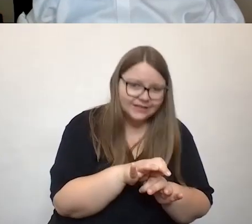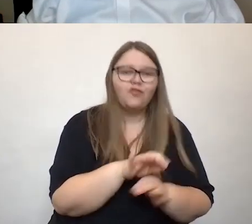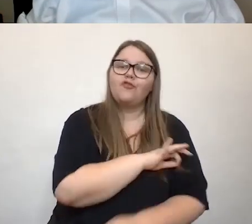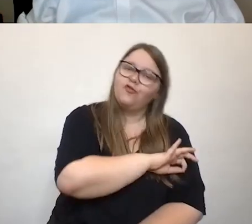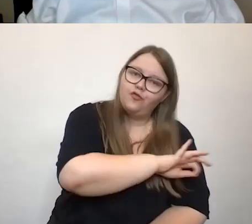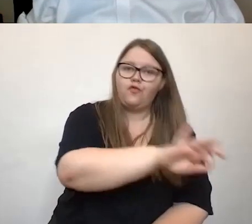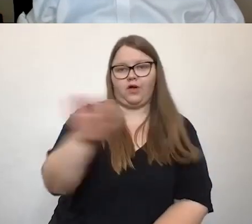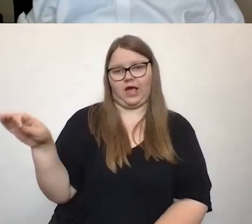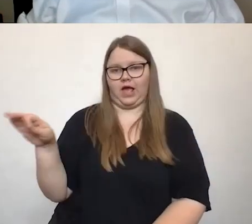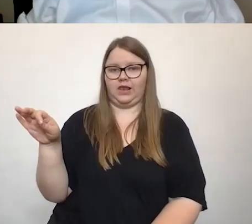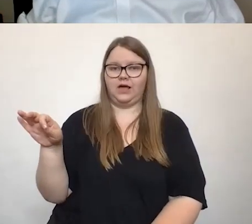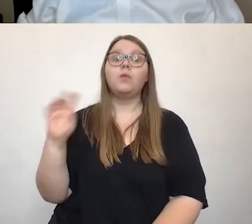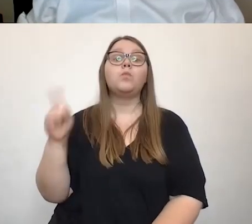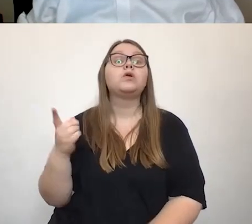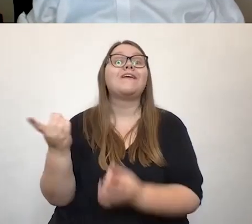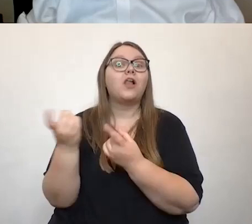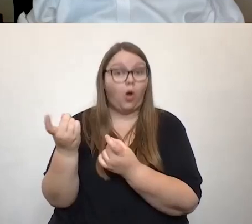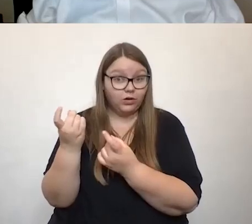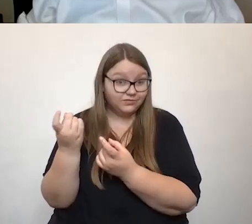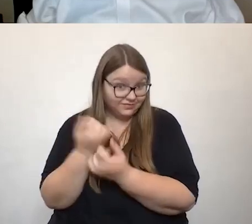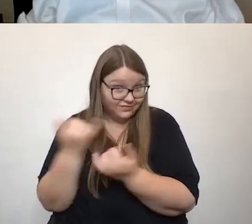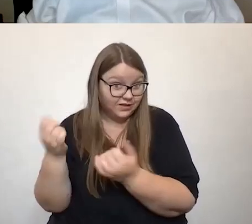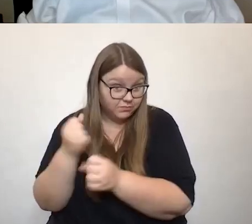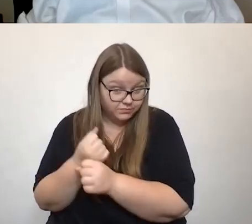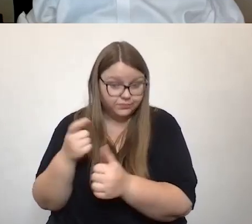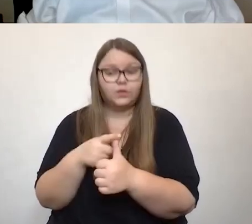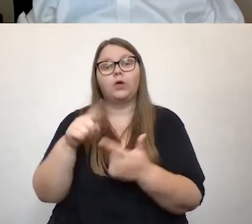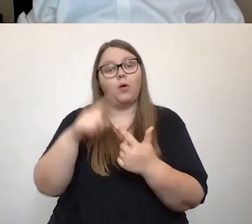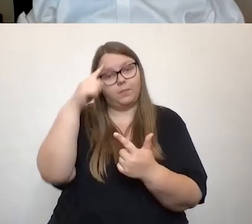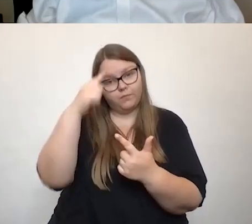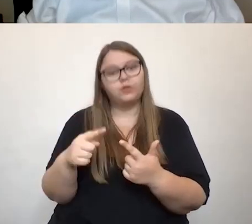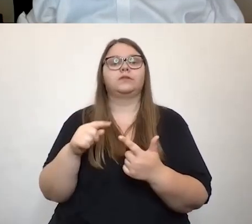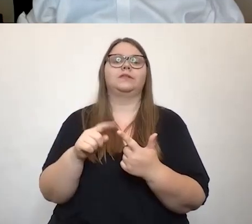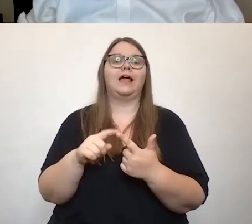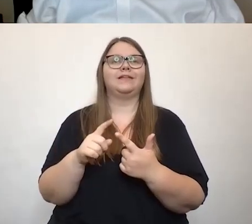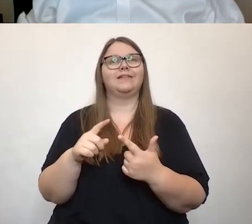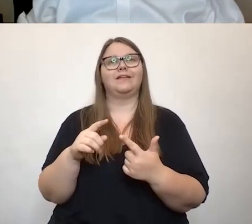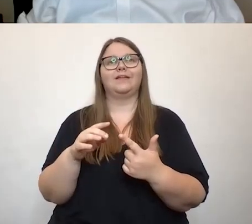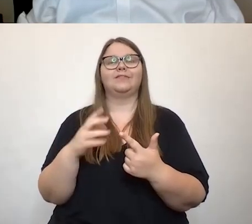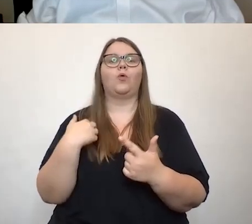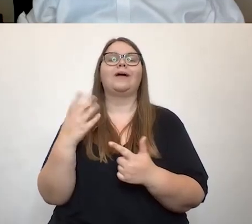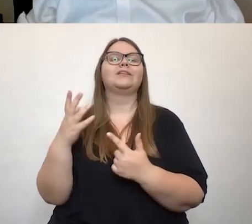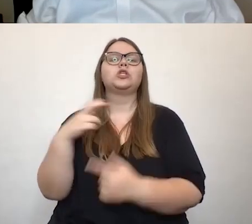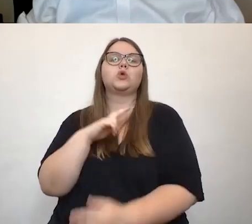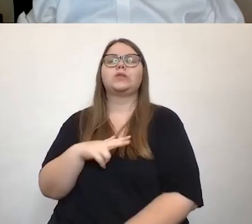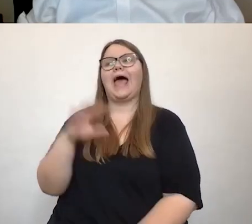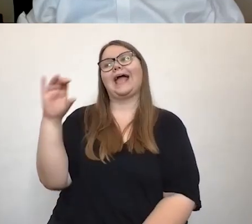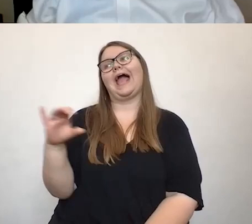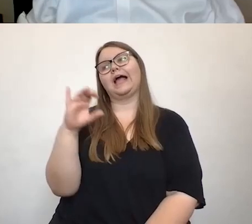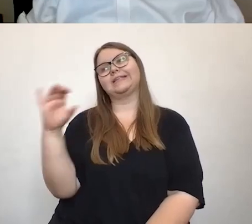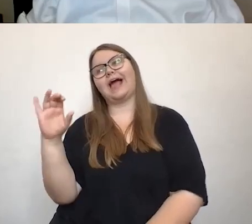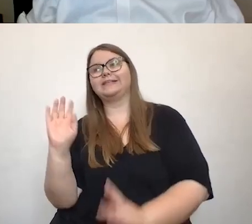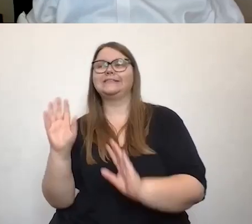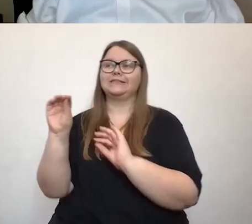Anreize geben, das muss aber auch bewusst gemacht werden, dass es eben wirklich aus der karitativen, aus dem sozialen Inbehaltpunkt rauskommen